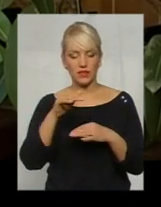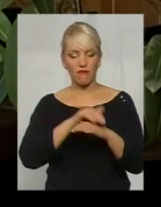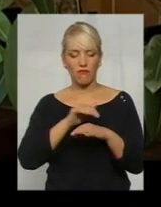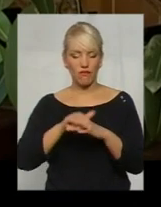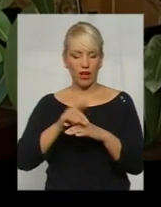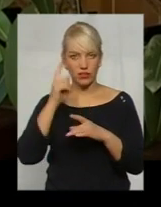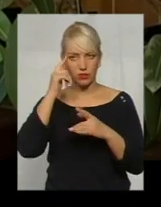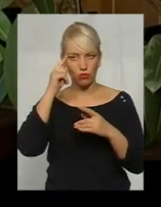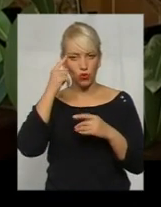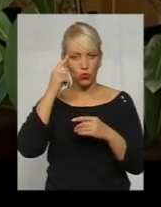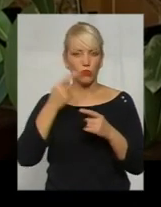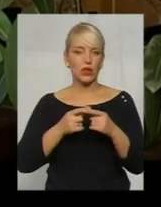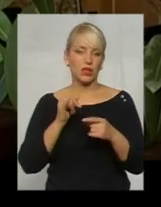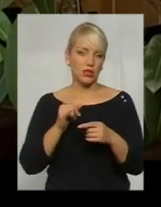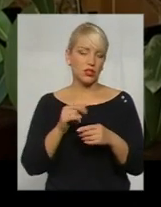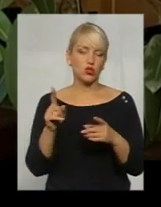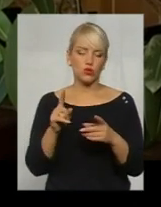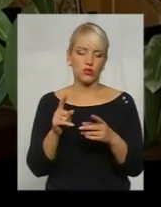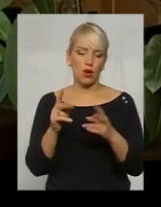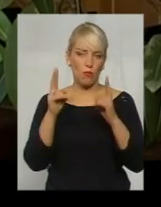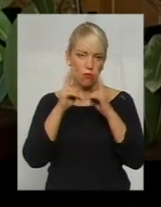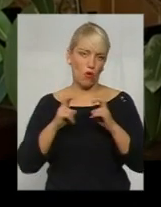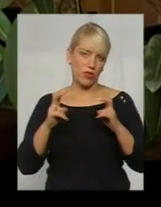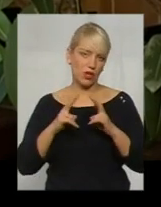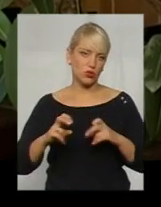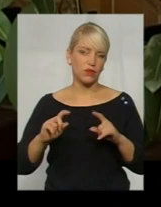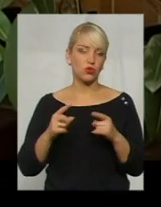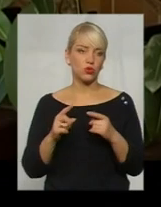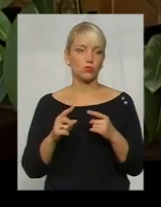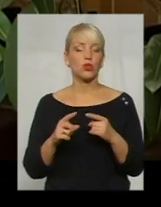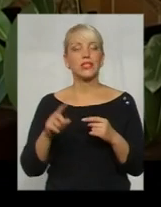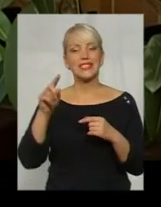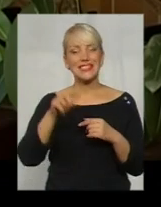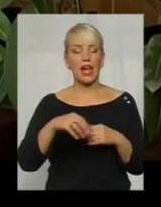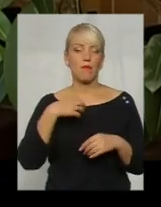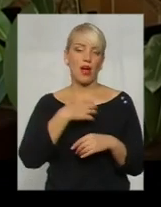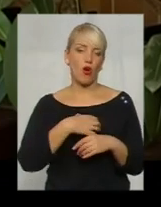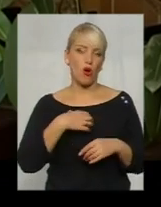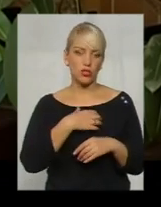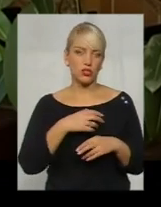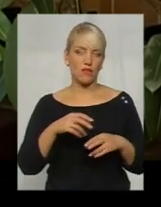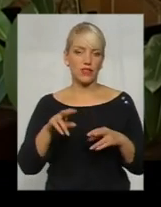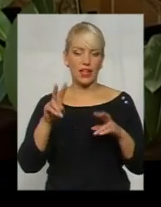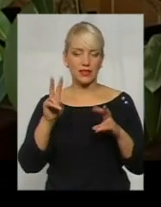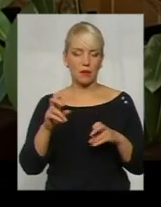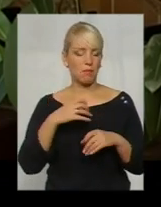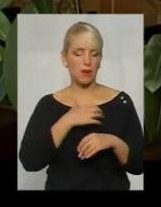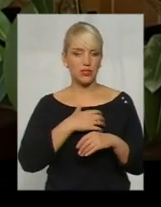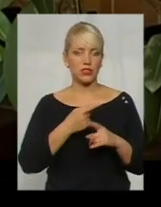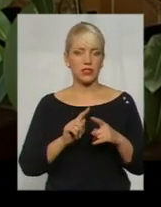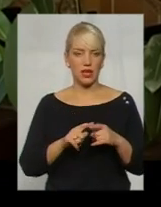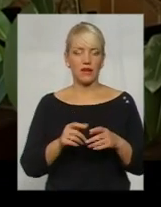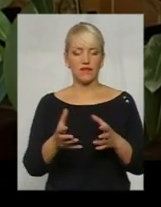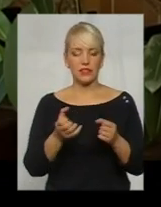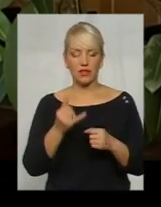там, логічні якісь докупи, і щось проаналізувати. Тому саме основне, перше, це взяти,